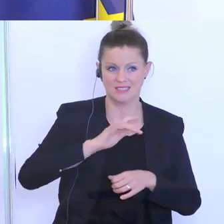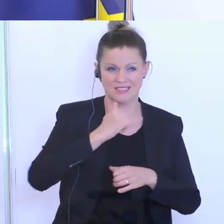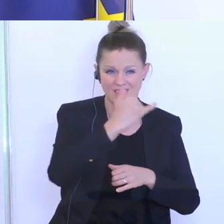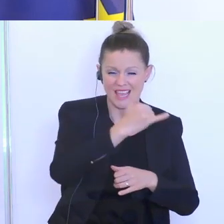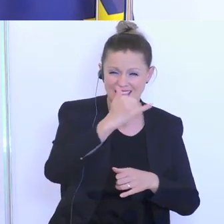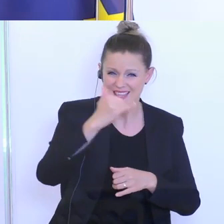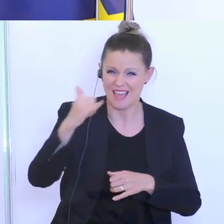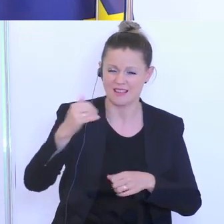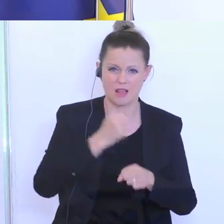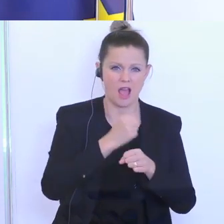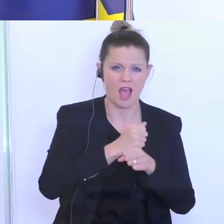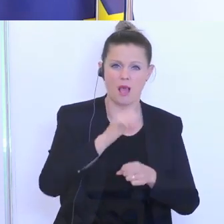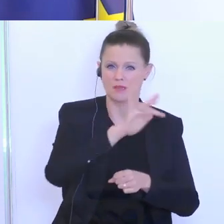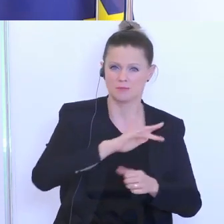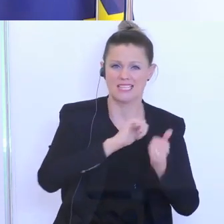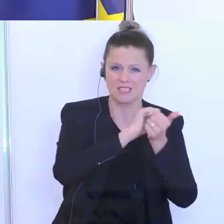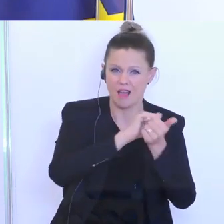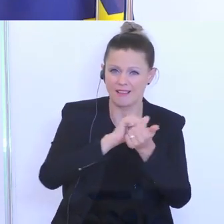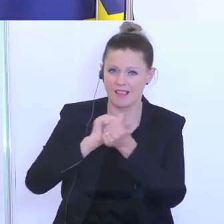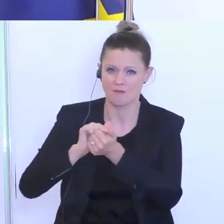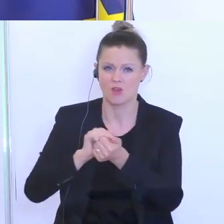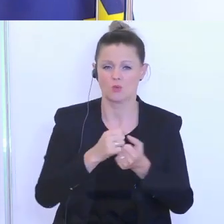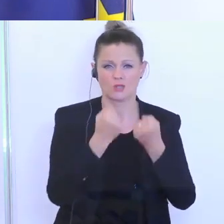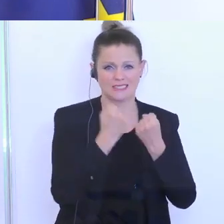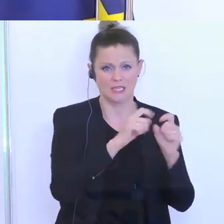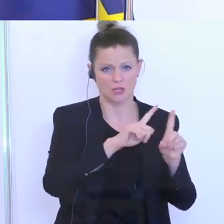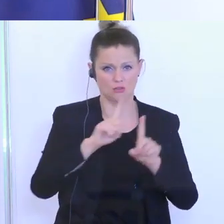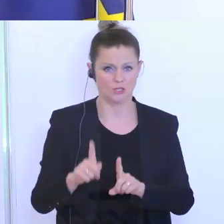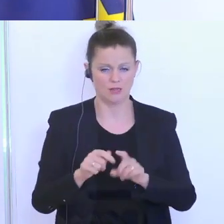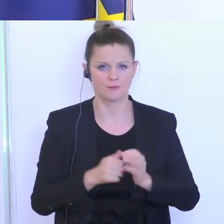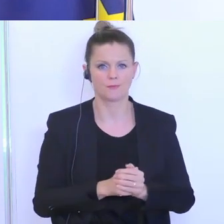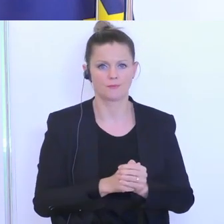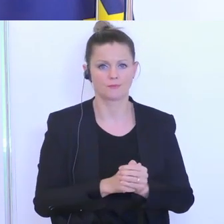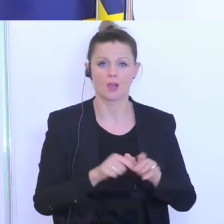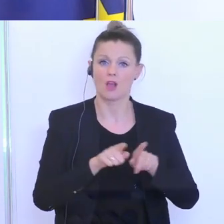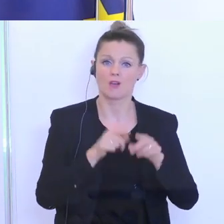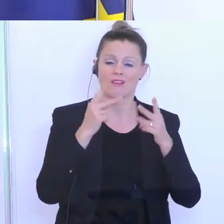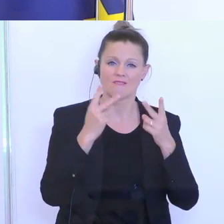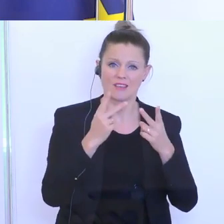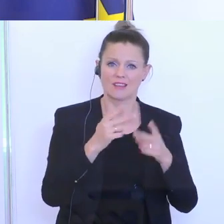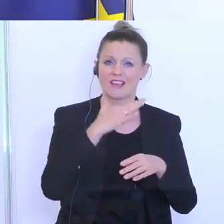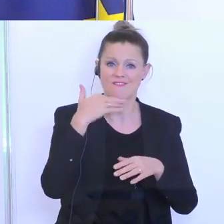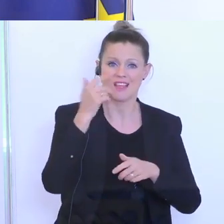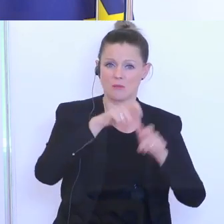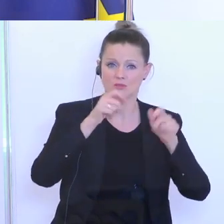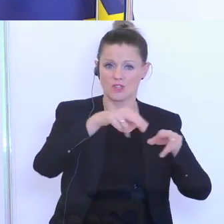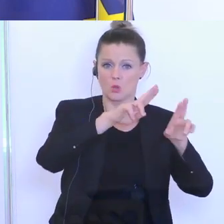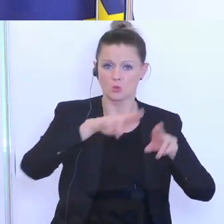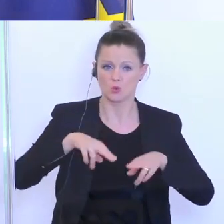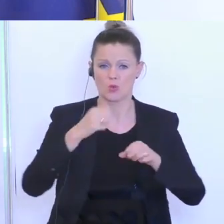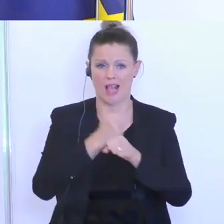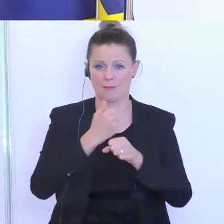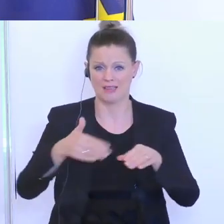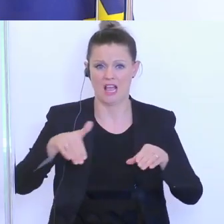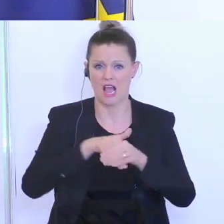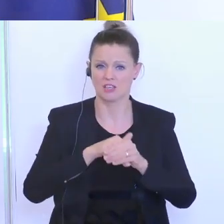kämpfen und auch sicherzustellen, beziehungsweise auch so viele Menschen wie möglich wieder in die Arbeit zu bringen, zu kämpfen